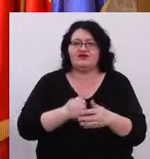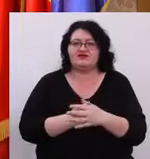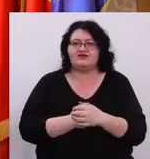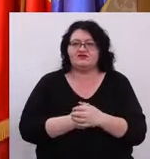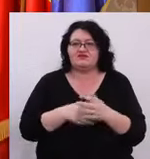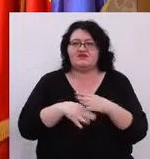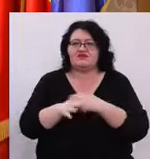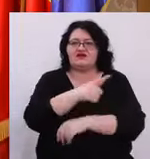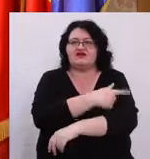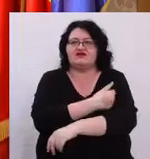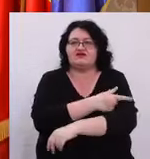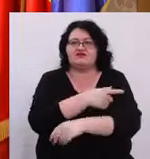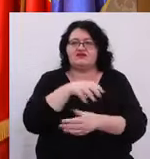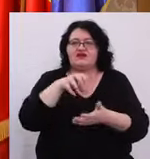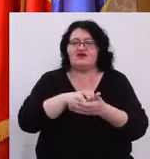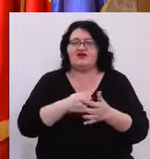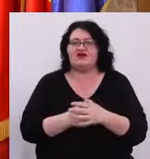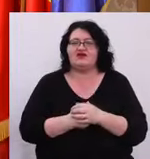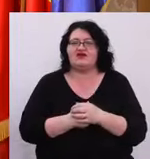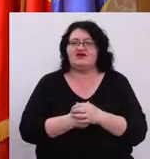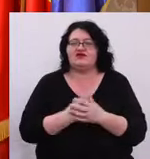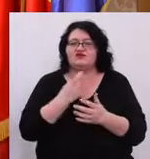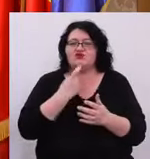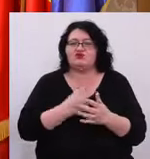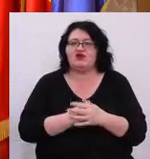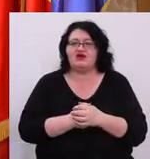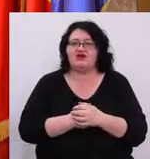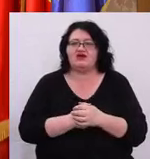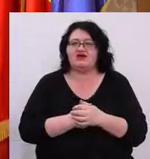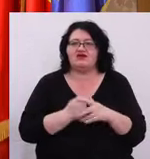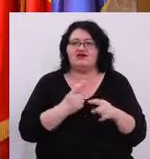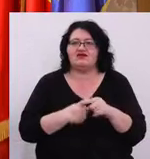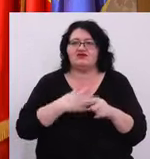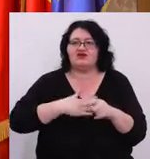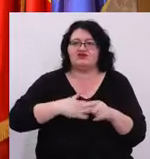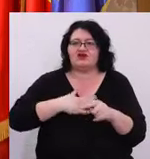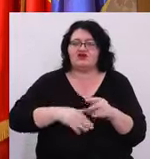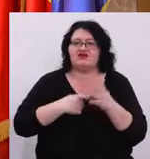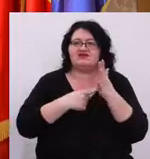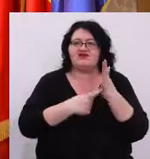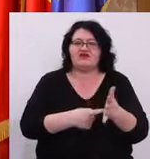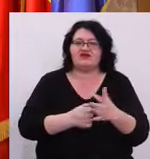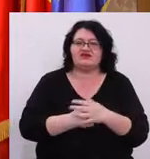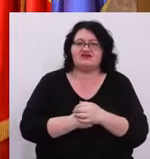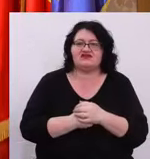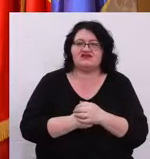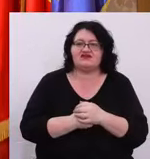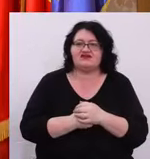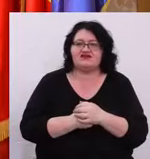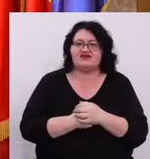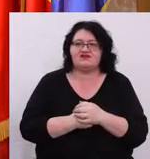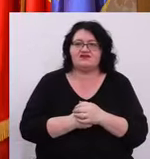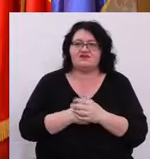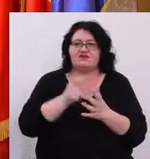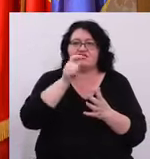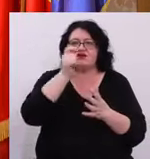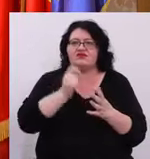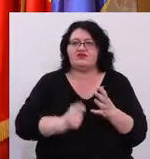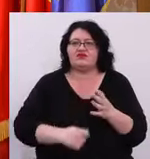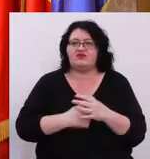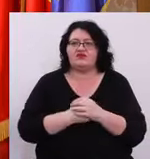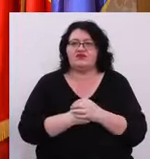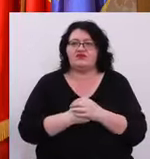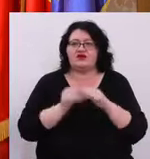Spitalului Clinic Municipal de Urgență Timișoara și aș vrea să vă prezint un proiect